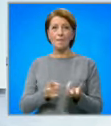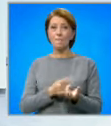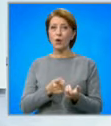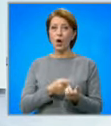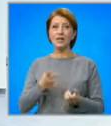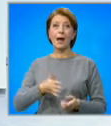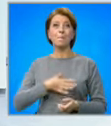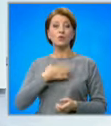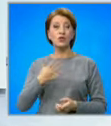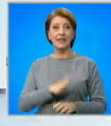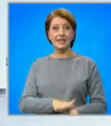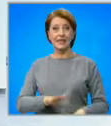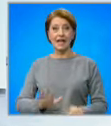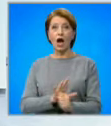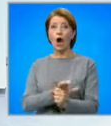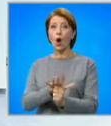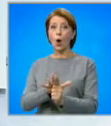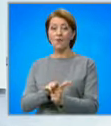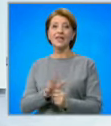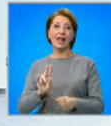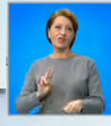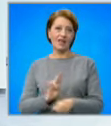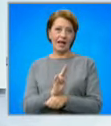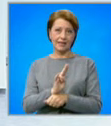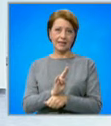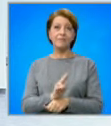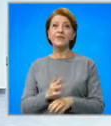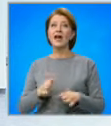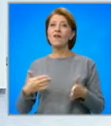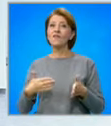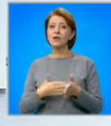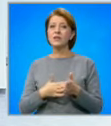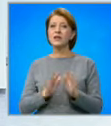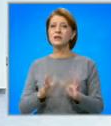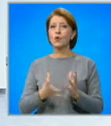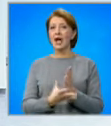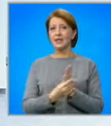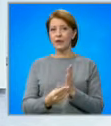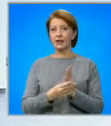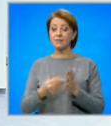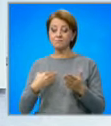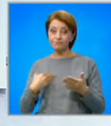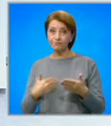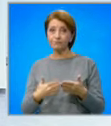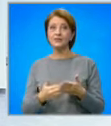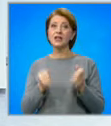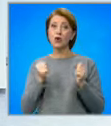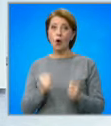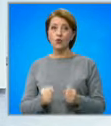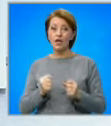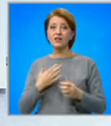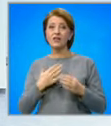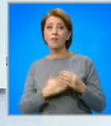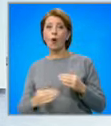починалите деца от COVID-19 е 12. Въпреки, че според експертите, те първа се очакват да има увеличение на